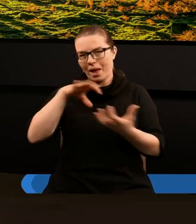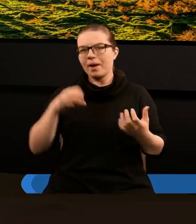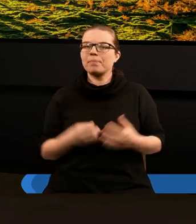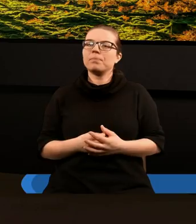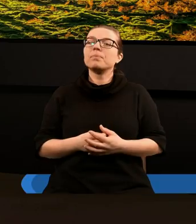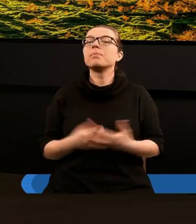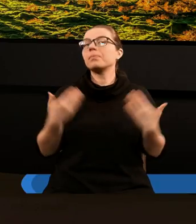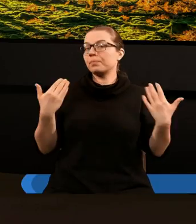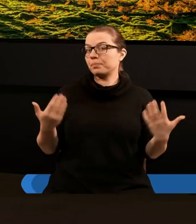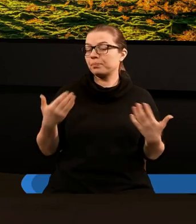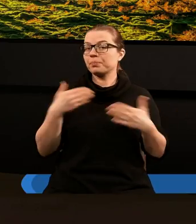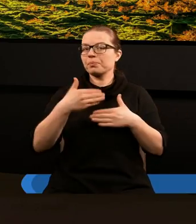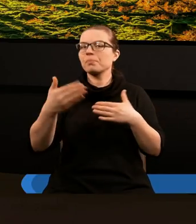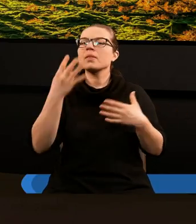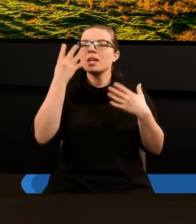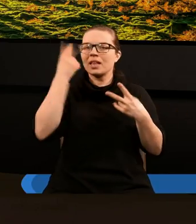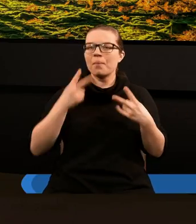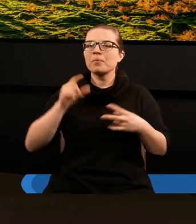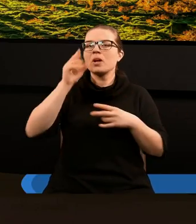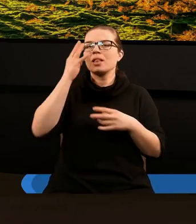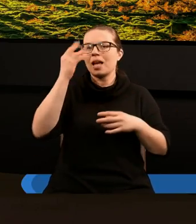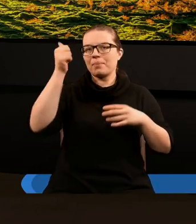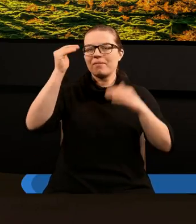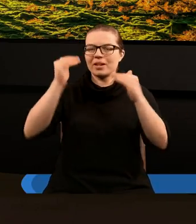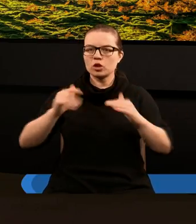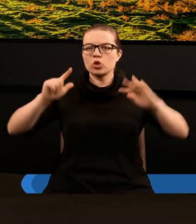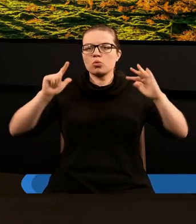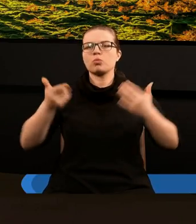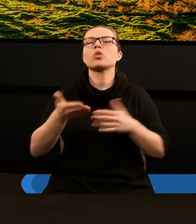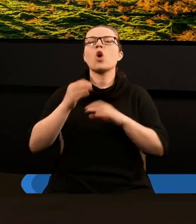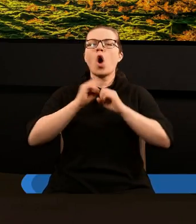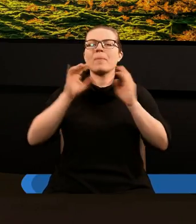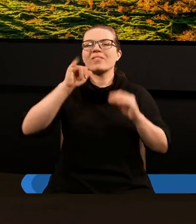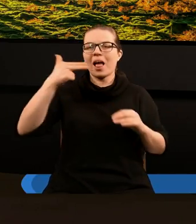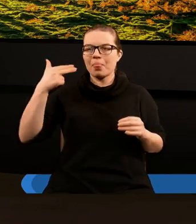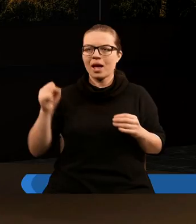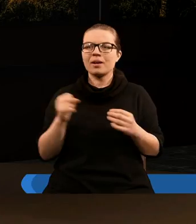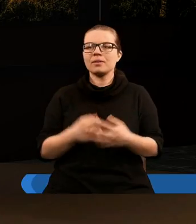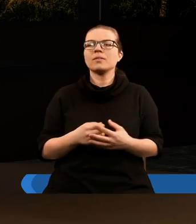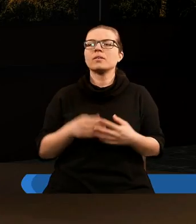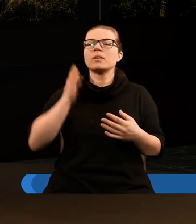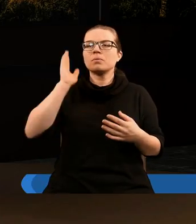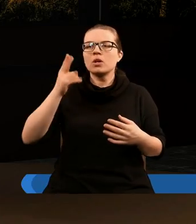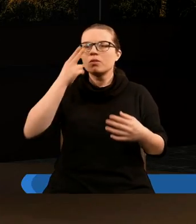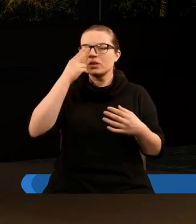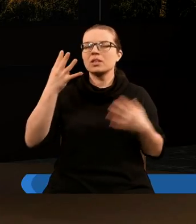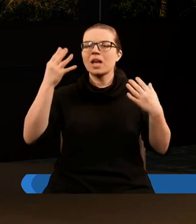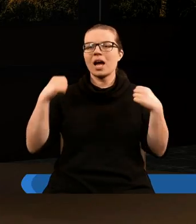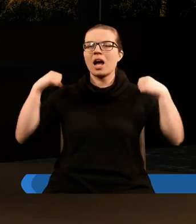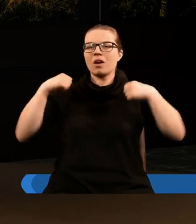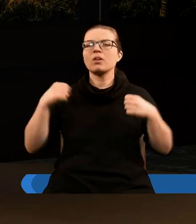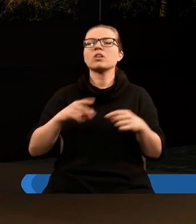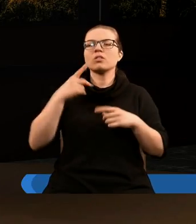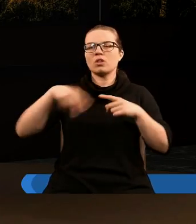Zatem przeczytajmy pierwsze cztery wersety z siódmego rozdziału Apokalipsy. Potem widziałem czterech